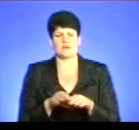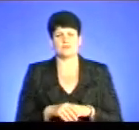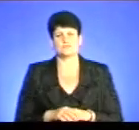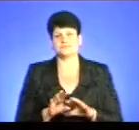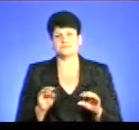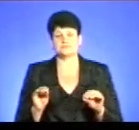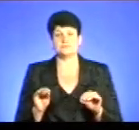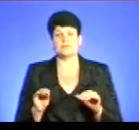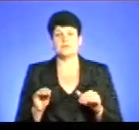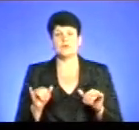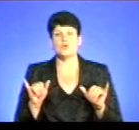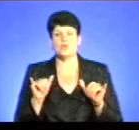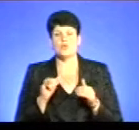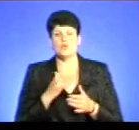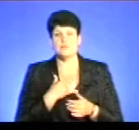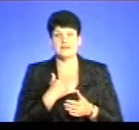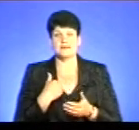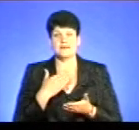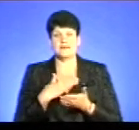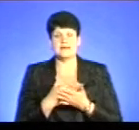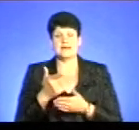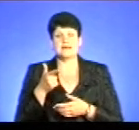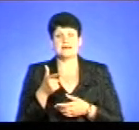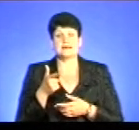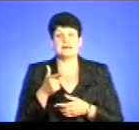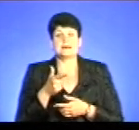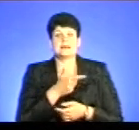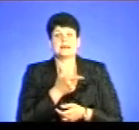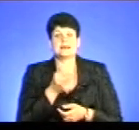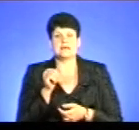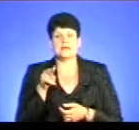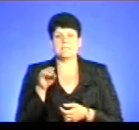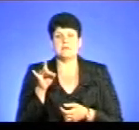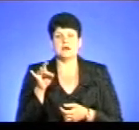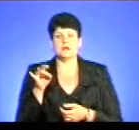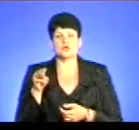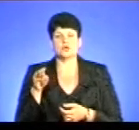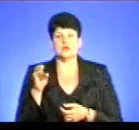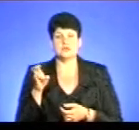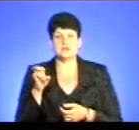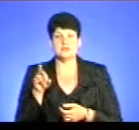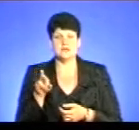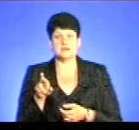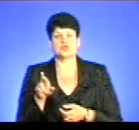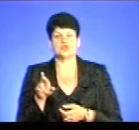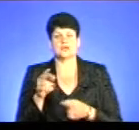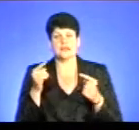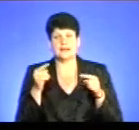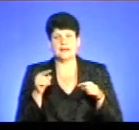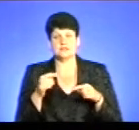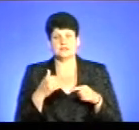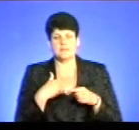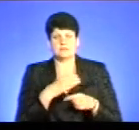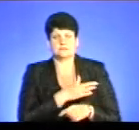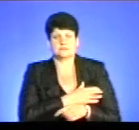А в мене я стою на обліку гипертонічний крес, маю гипертоніку, ну і так я